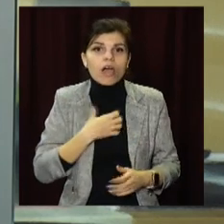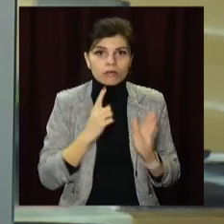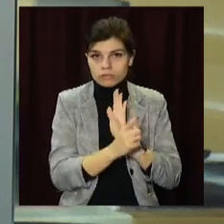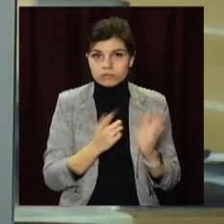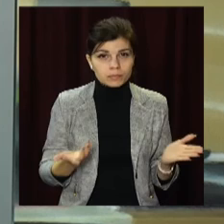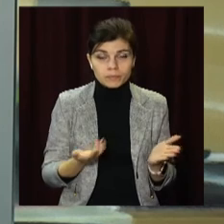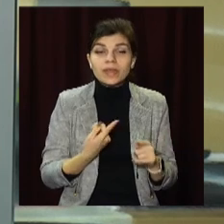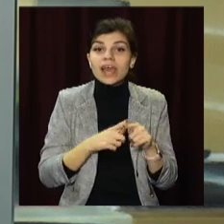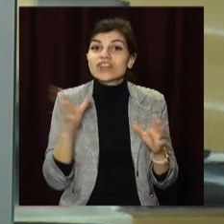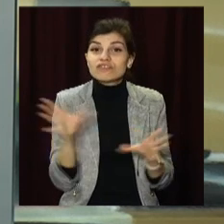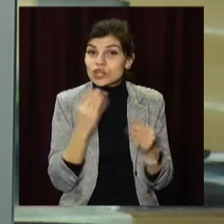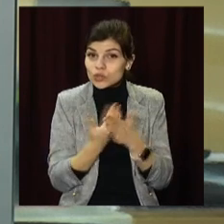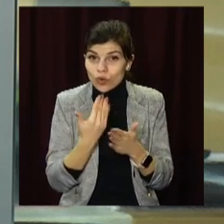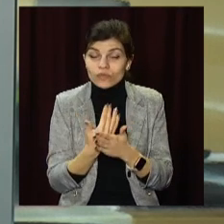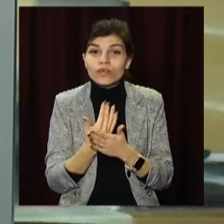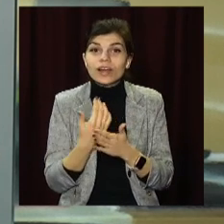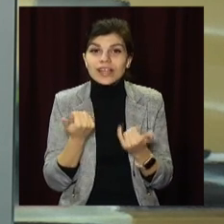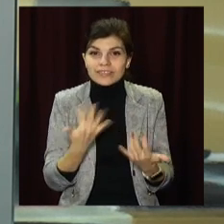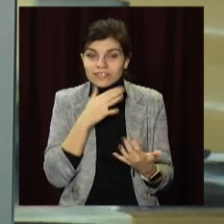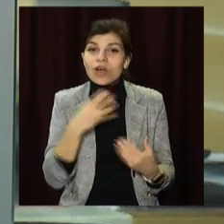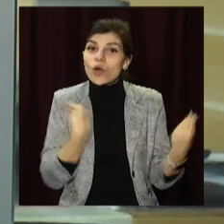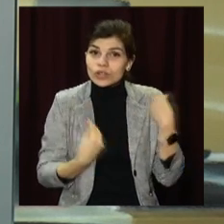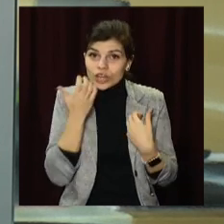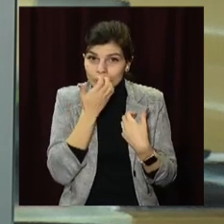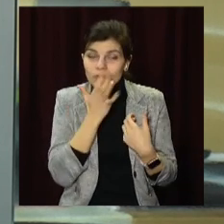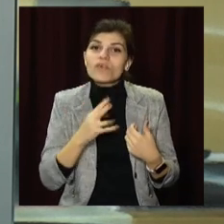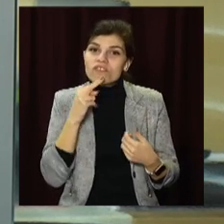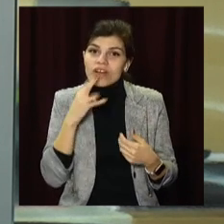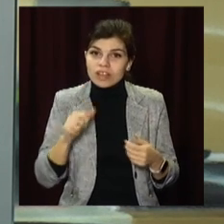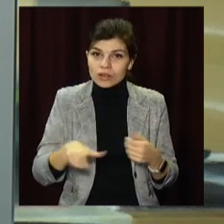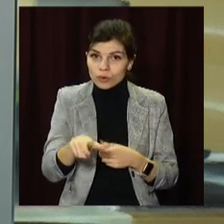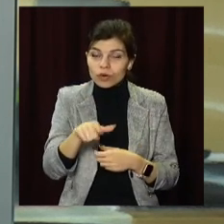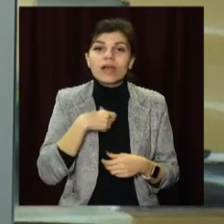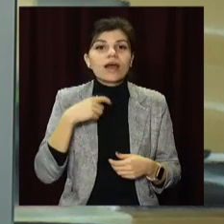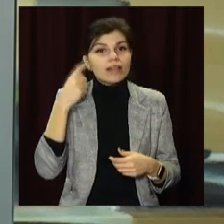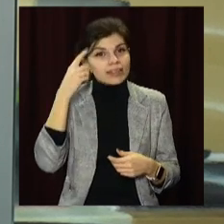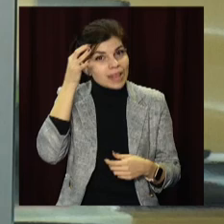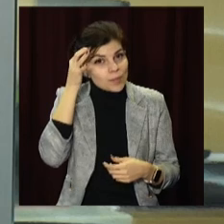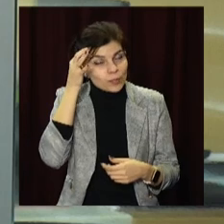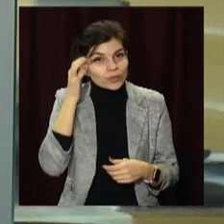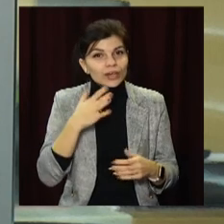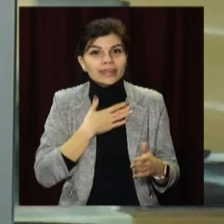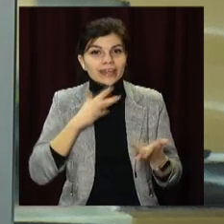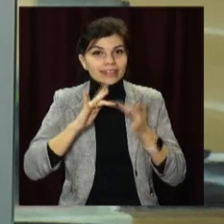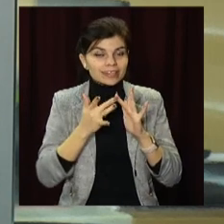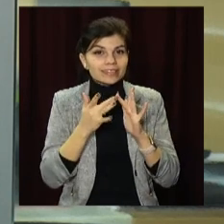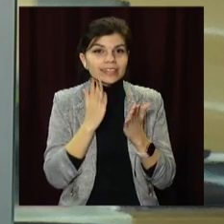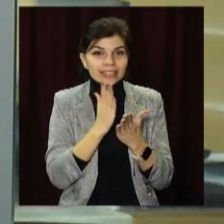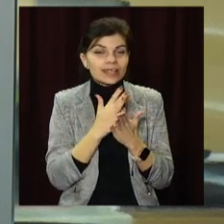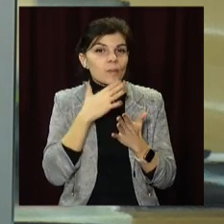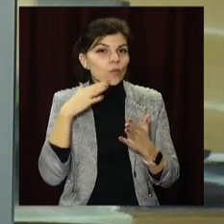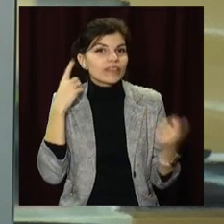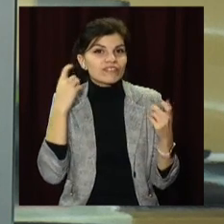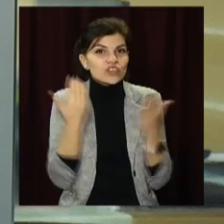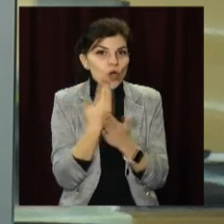Це всі новини на цю годину. Вдягайтеся тепліше та будьте обачними на дорогах. А я нагадую, більше інформації читайте на нашому сайті